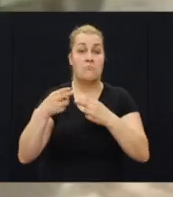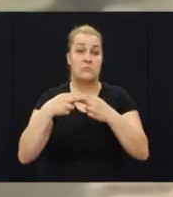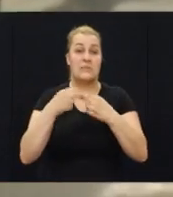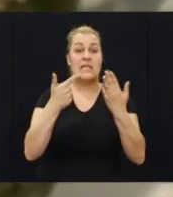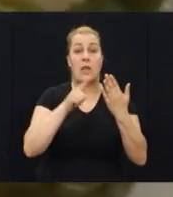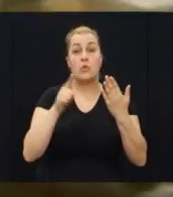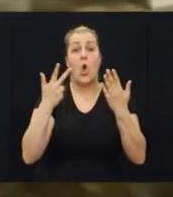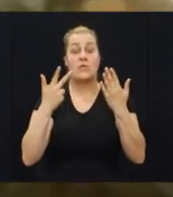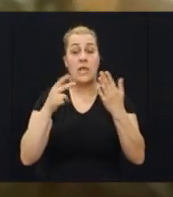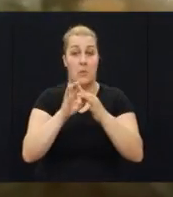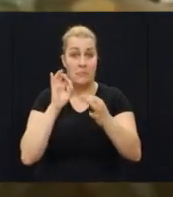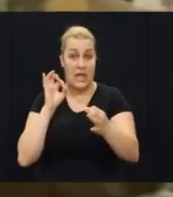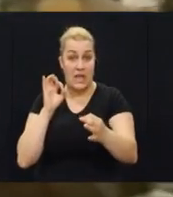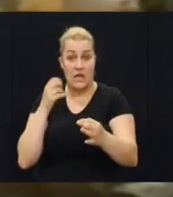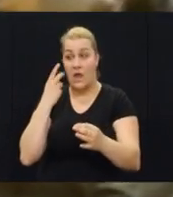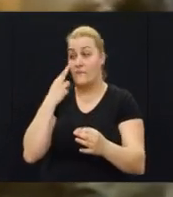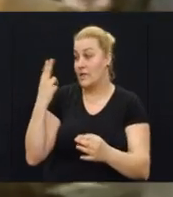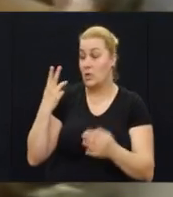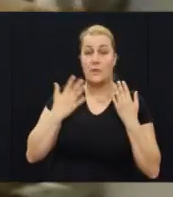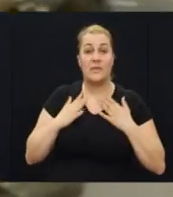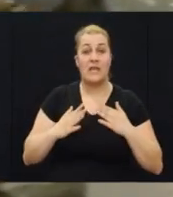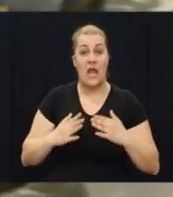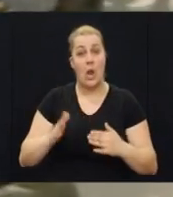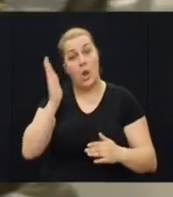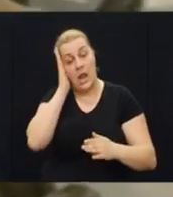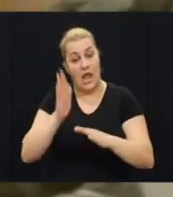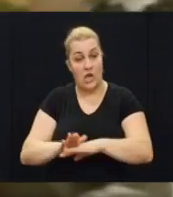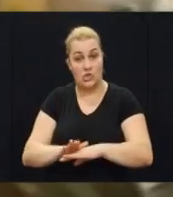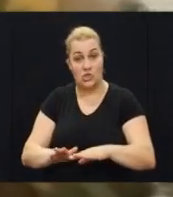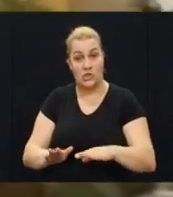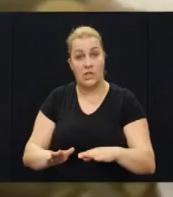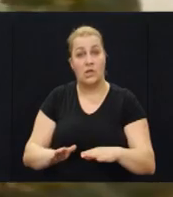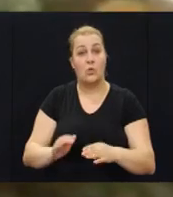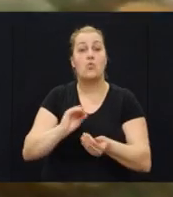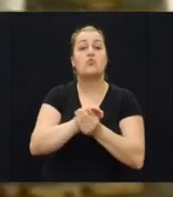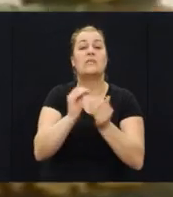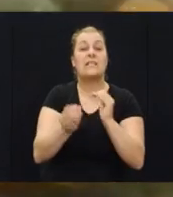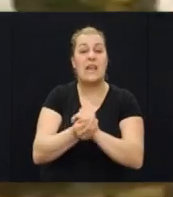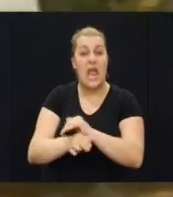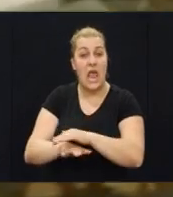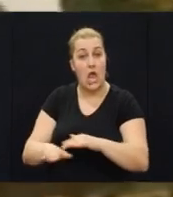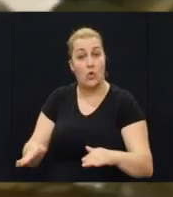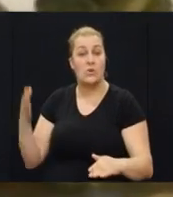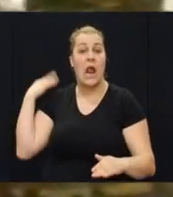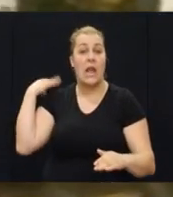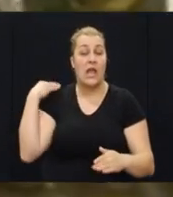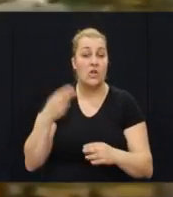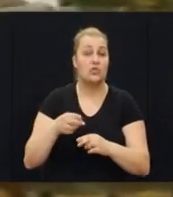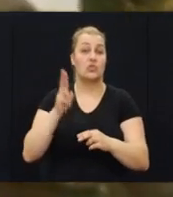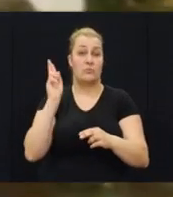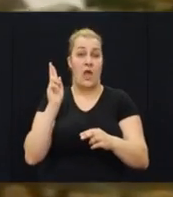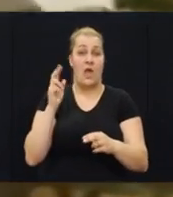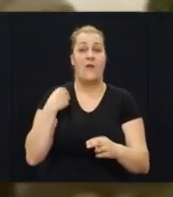7-8 metara, vidio sam tijelo koje leži na leđima. U snijegu. U snijegu na leđima,